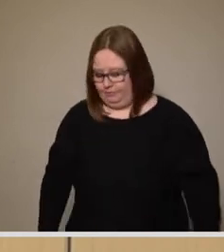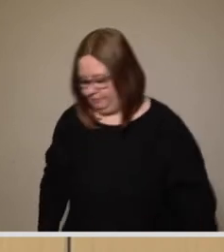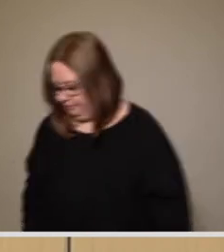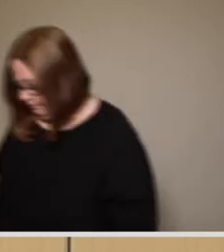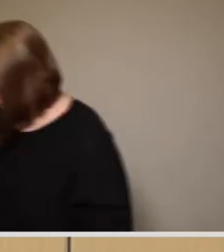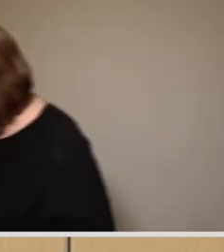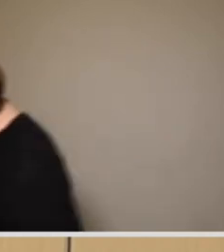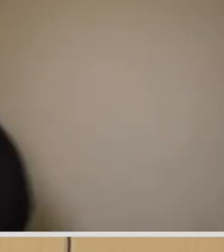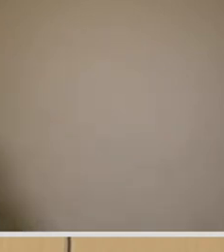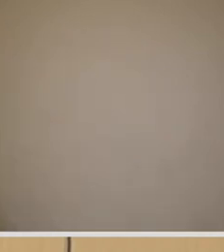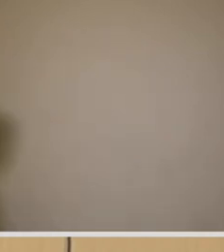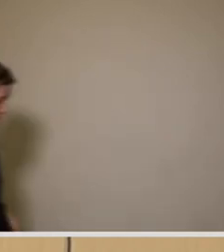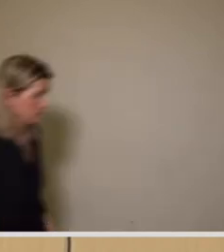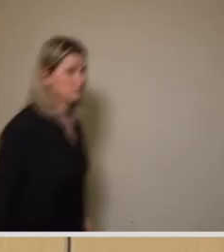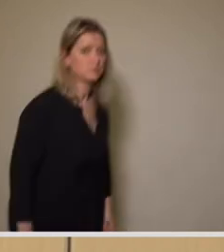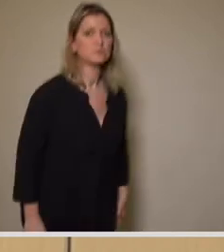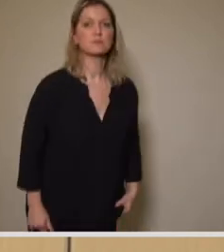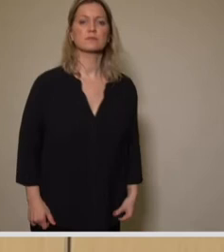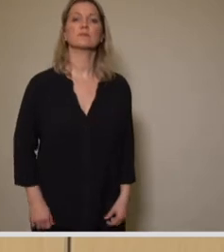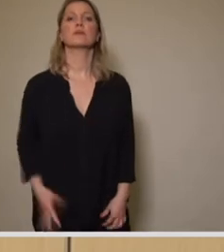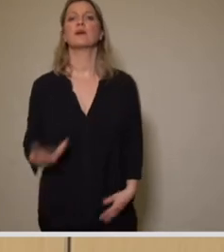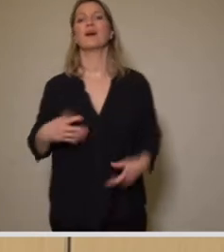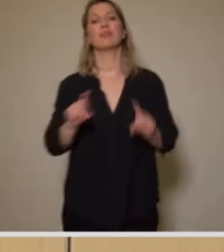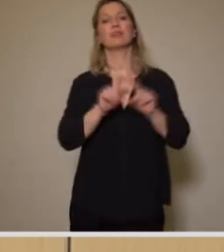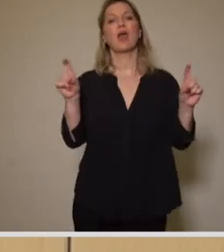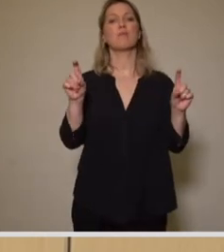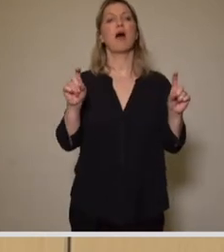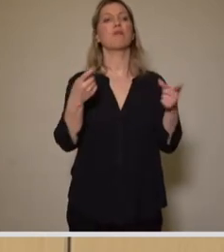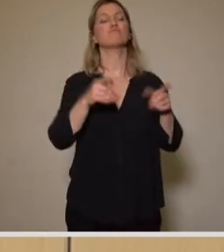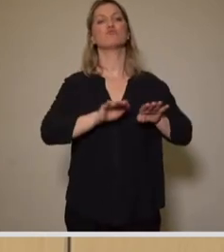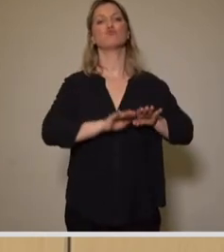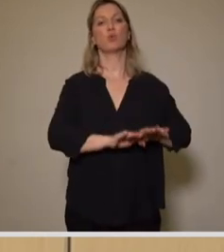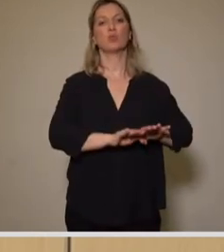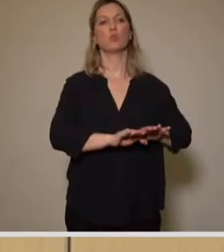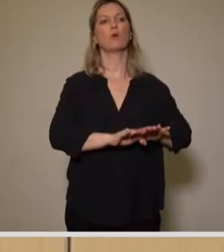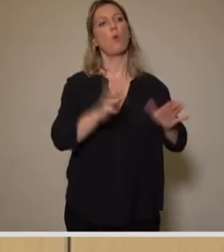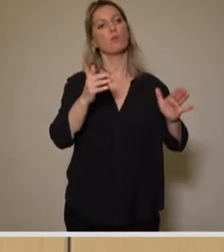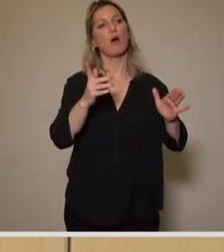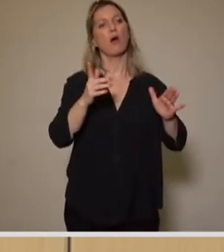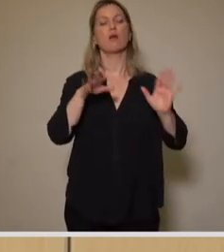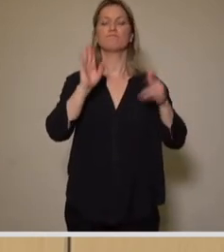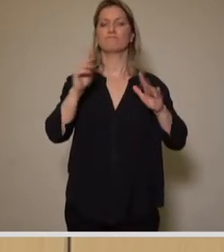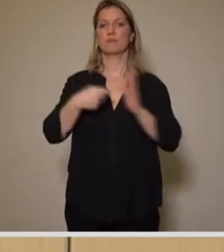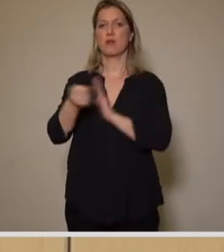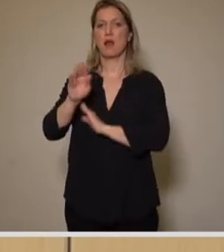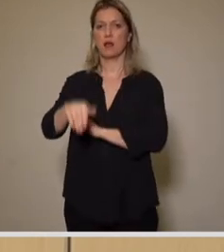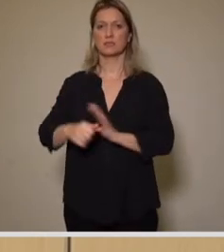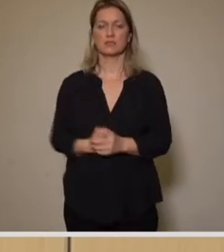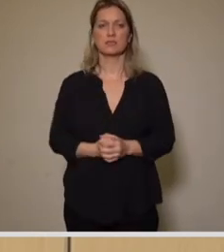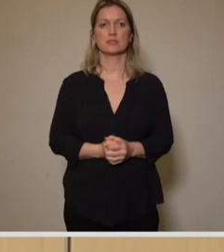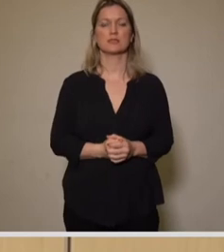Thema Stundungen und Erlass. Also das ist jetzt, weil die